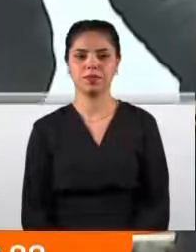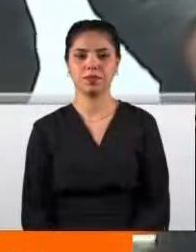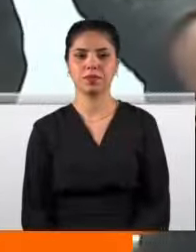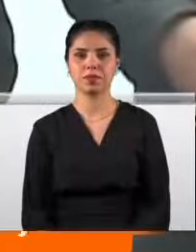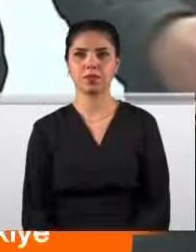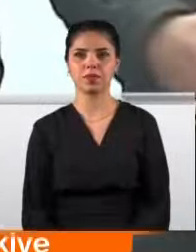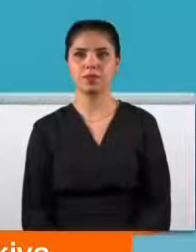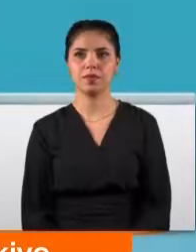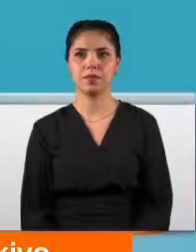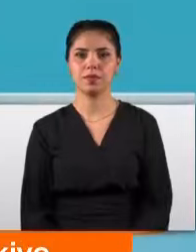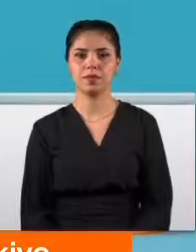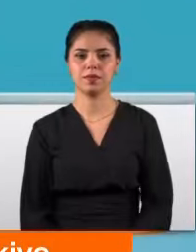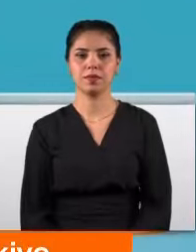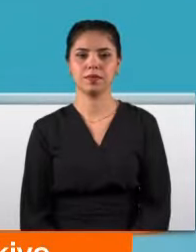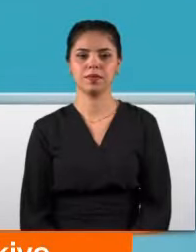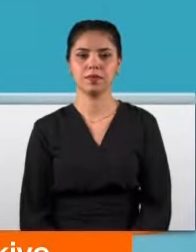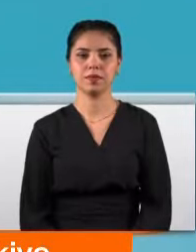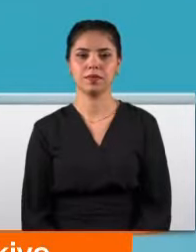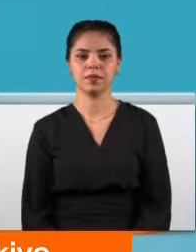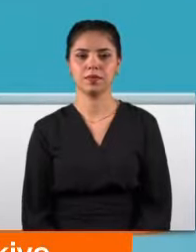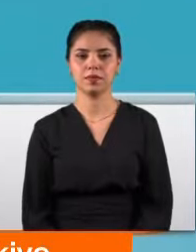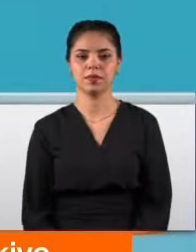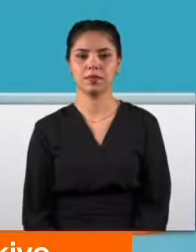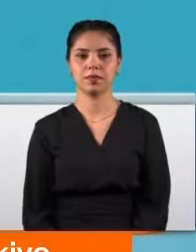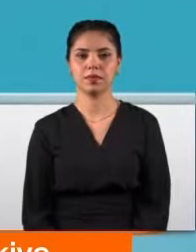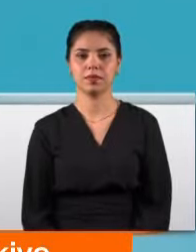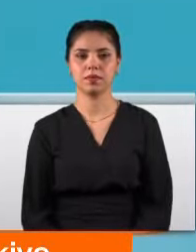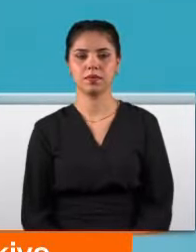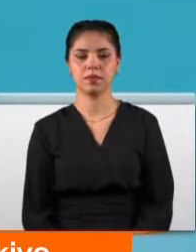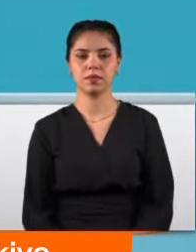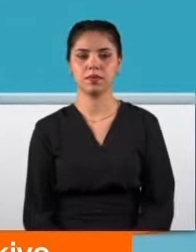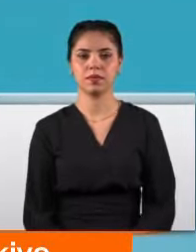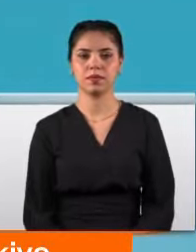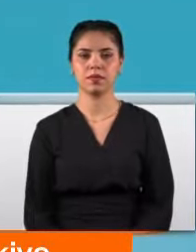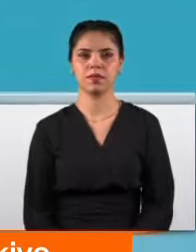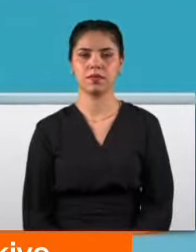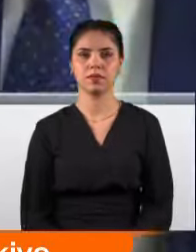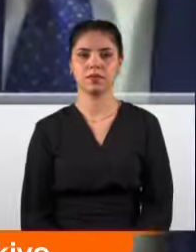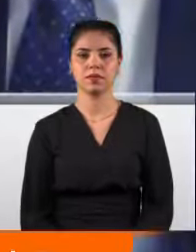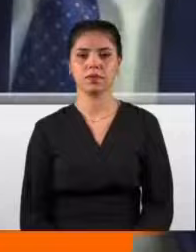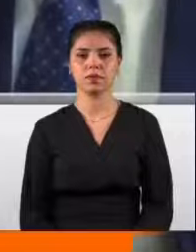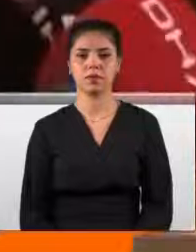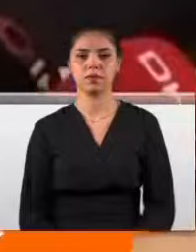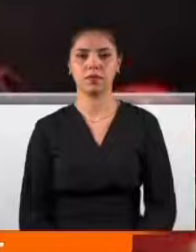sürçülisan oldu. Ya kendine başka bir iş bulacak ya da başka parti bulacak onu söyleyeyim.